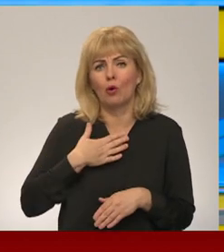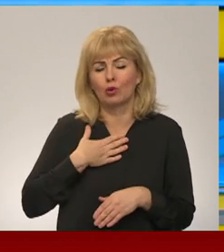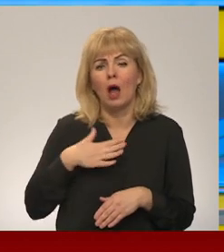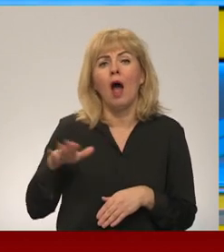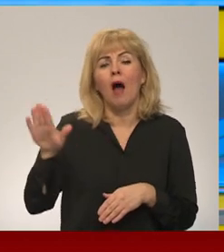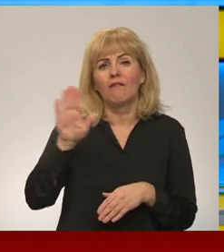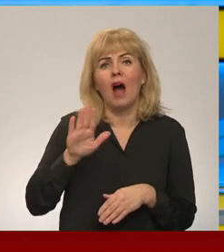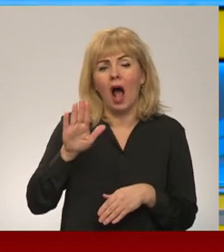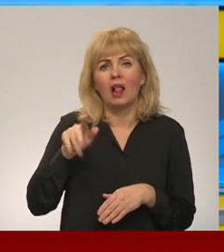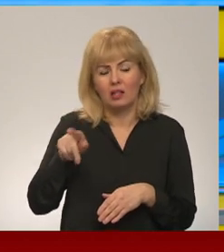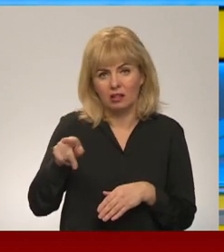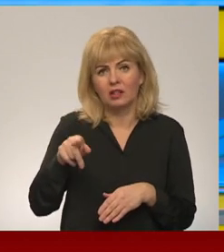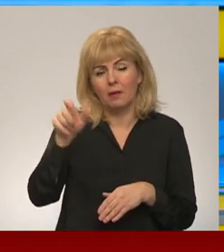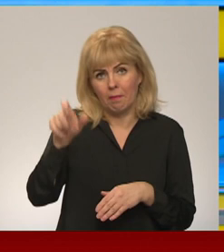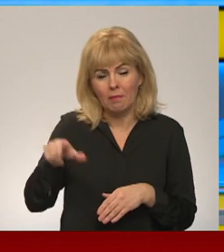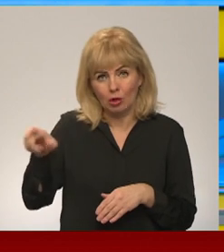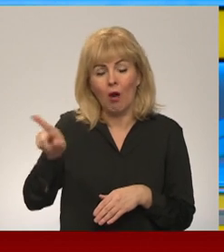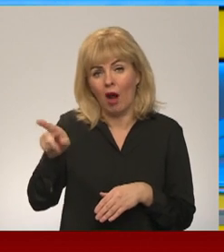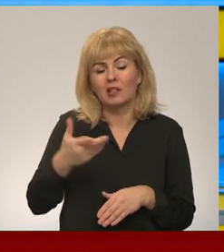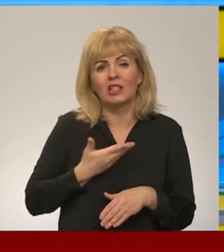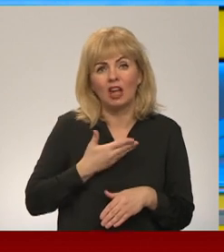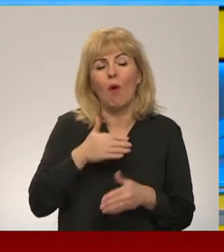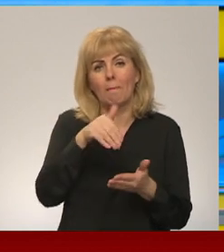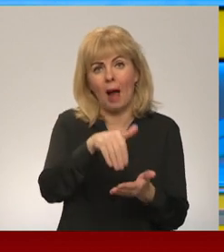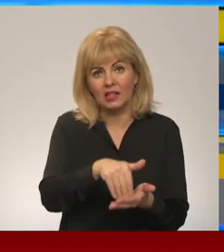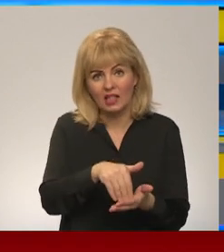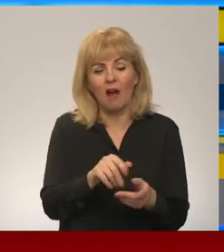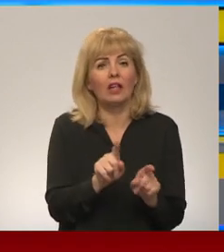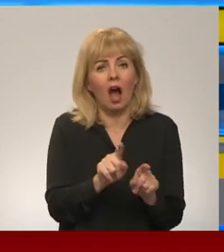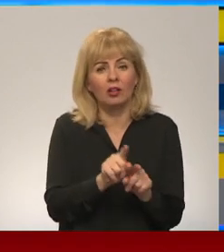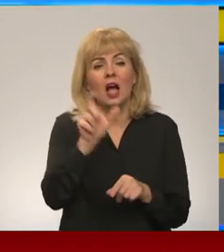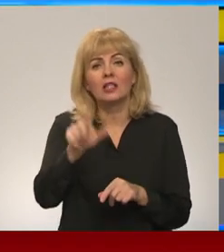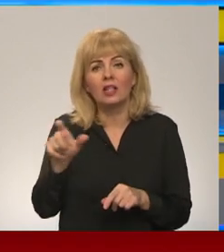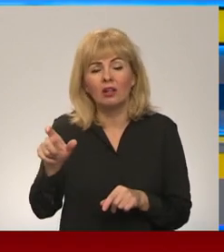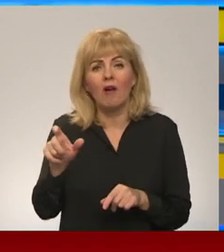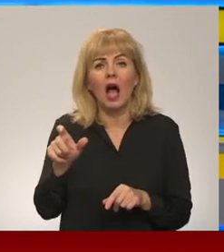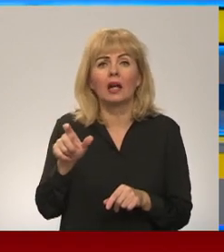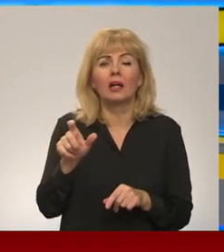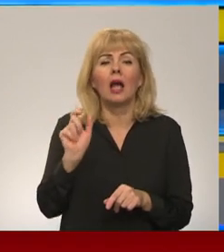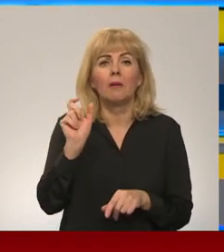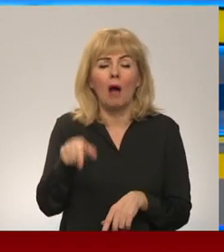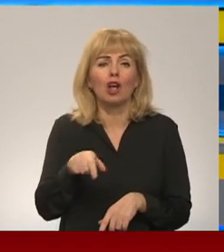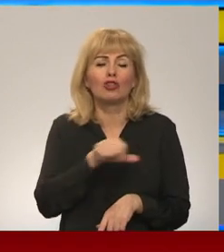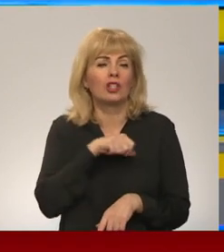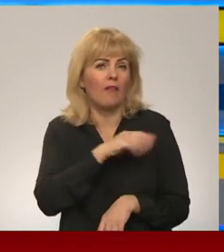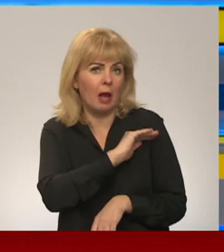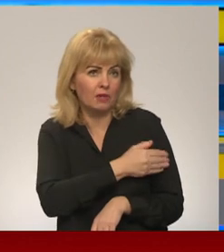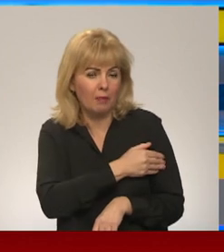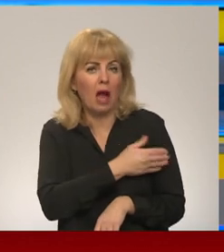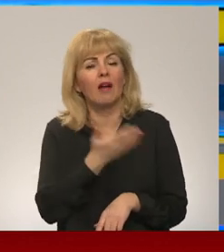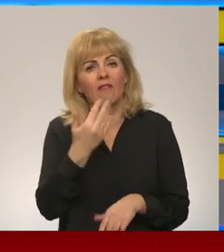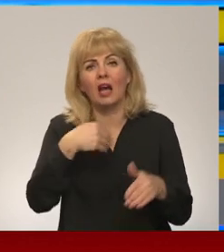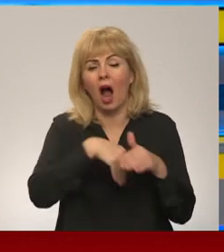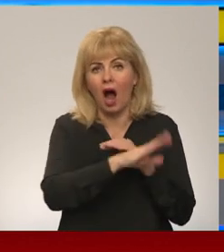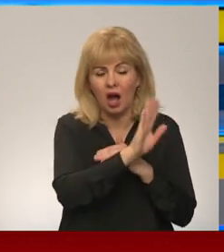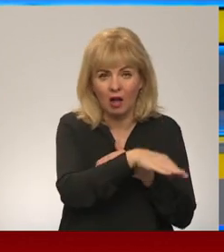piedarīgie, kas tur dzīvo pastāvīgi. Cilvēkiem ir šobrīd saviem spēkiem jādod zārā. Gaisa telpa ir slēgta. Tas